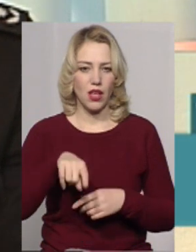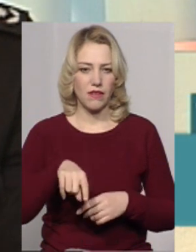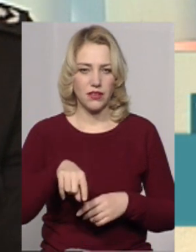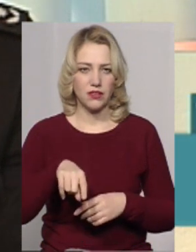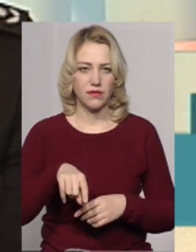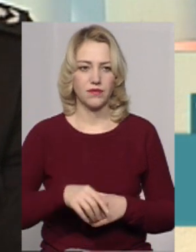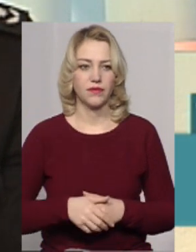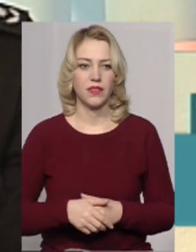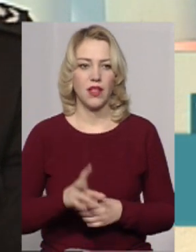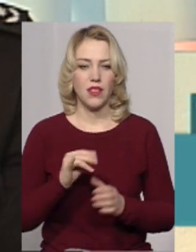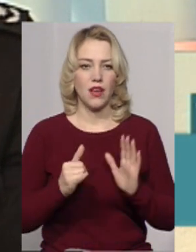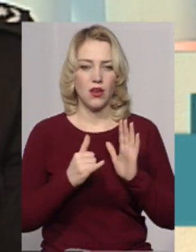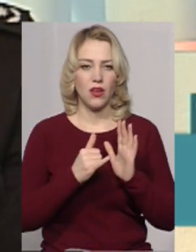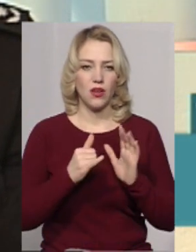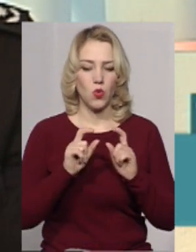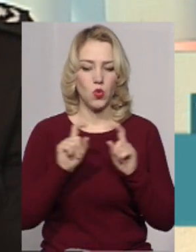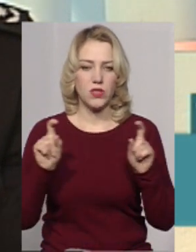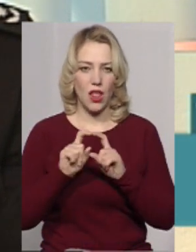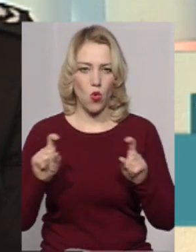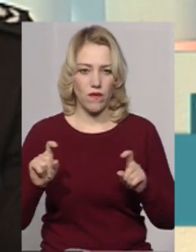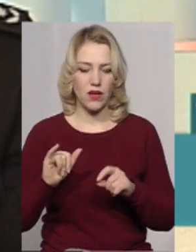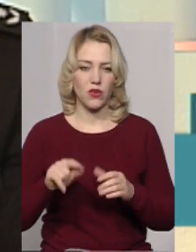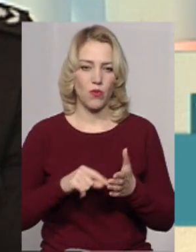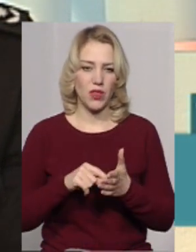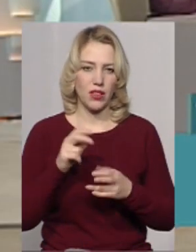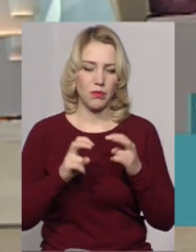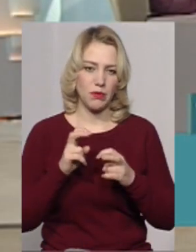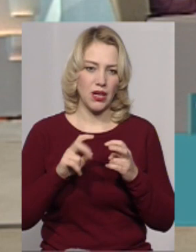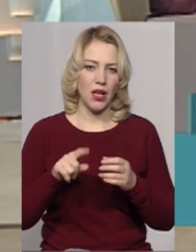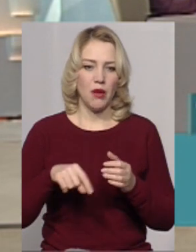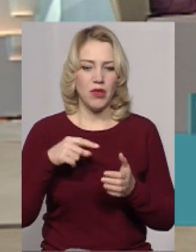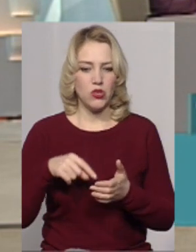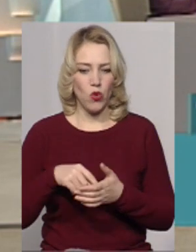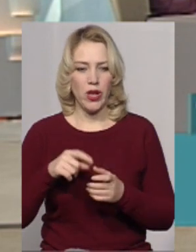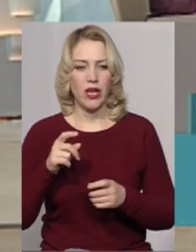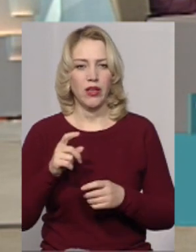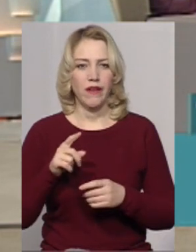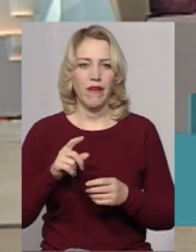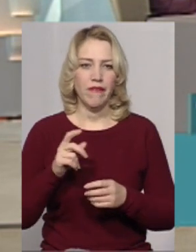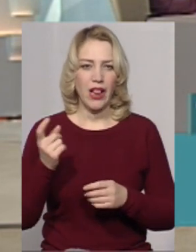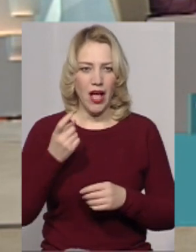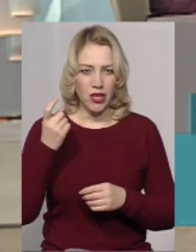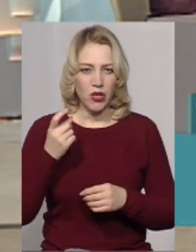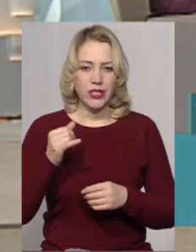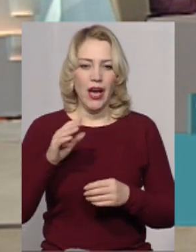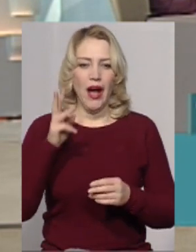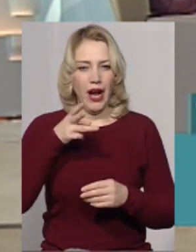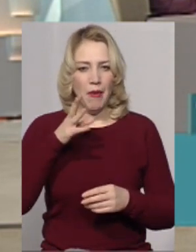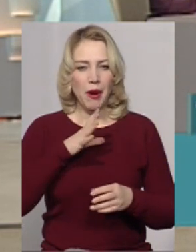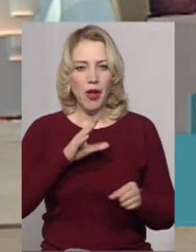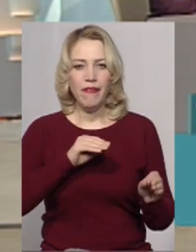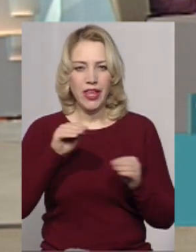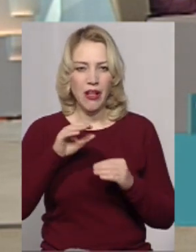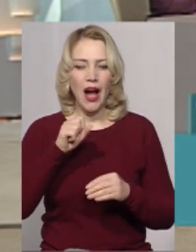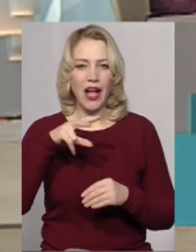установах і комунальних підприємствах міської і комунальної власності камери були встановлені. Але